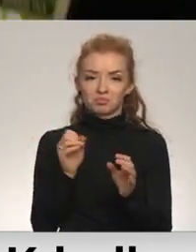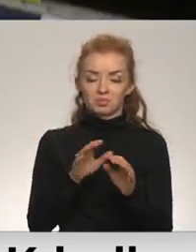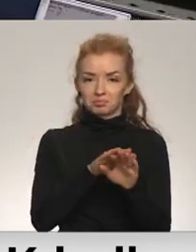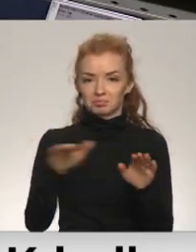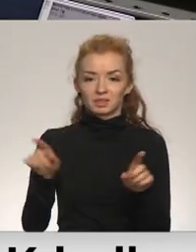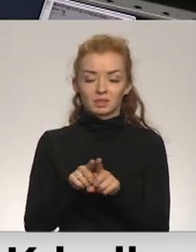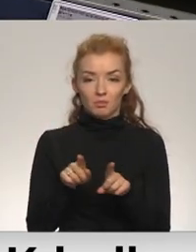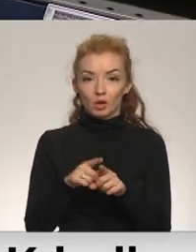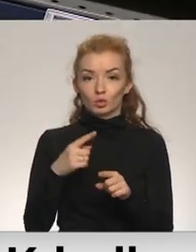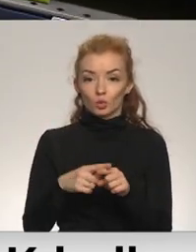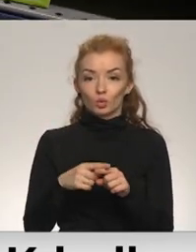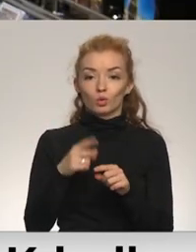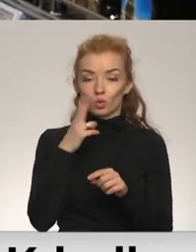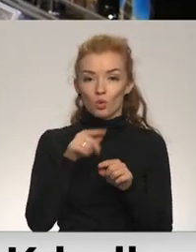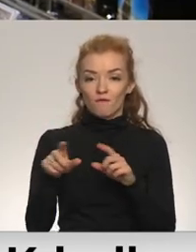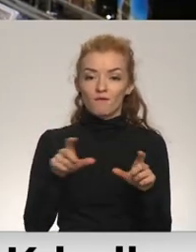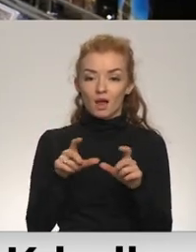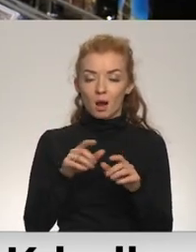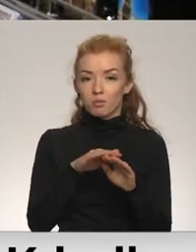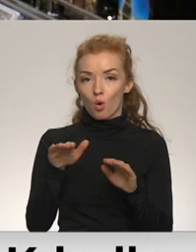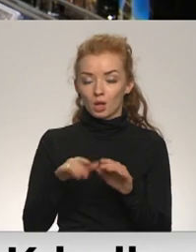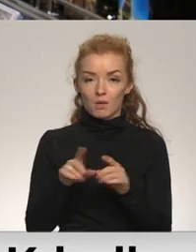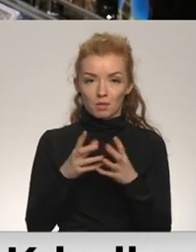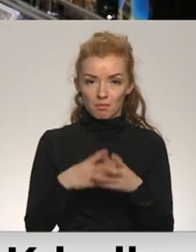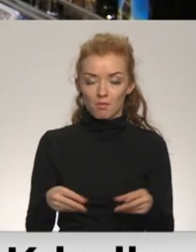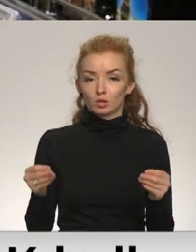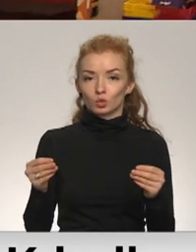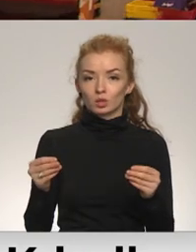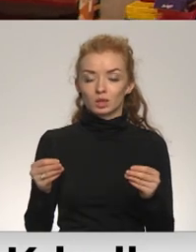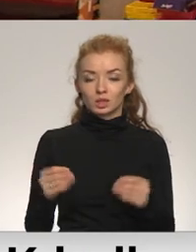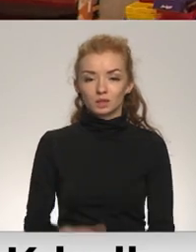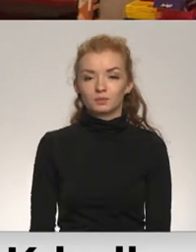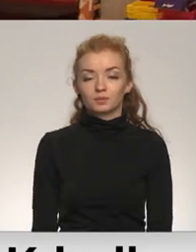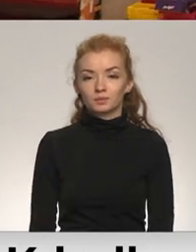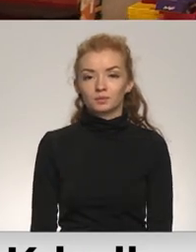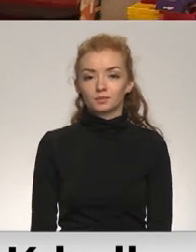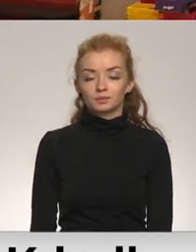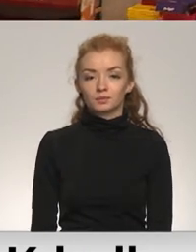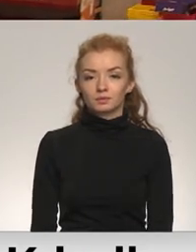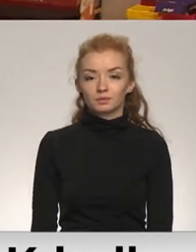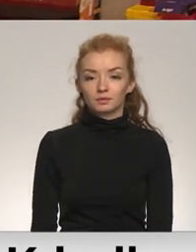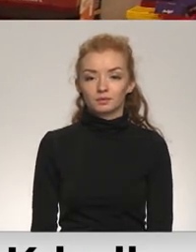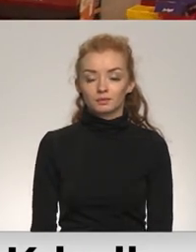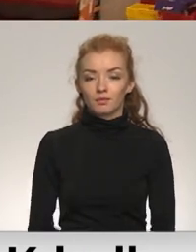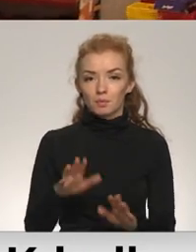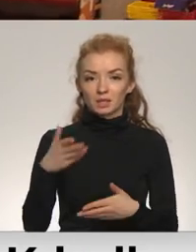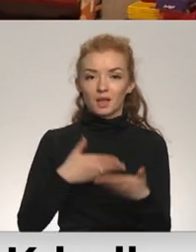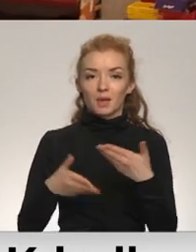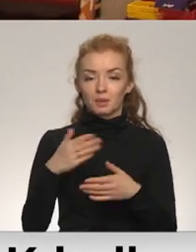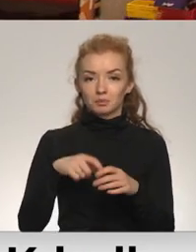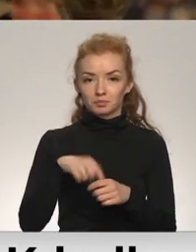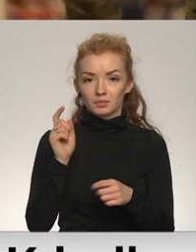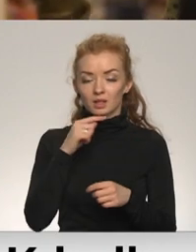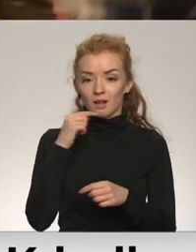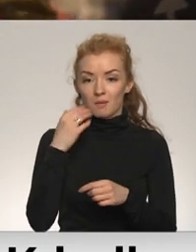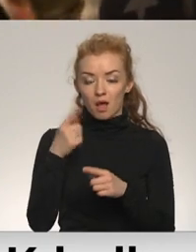Krievijas un Baltkrievijas, kas no veikalu plauktiem pazudīs. Norādīja uzņēmuma kategoriju direktors Milans Blūms. Par sadarbības pārtraukšanu ar Krieviju